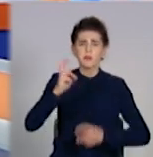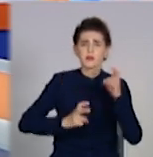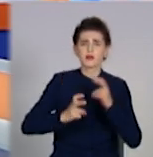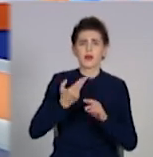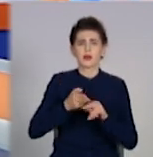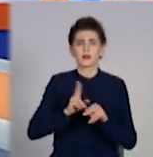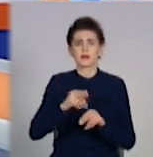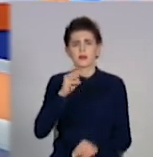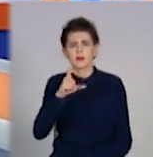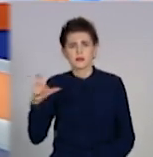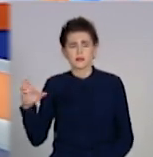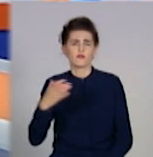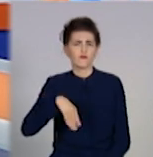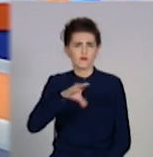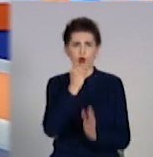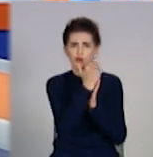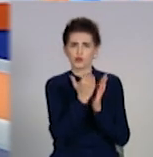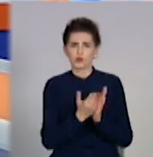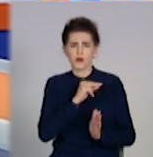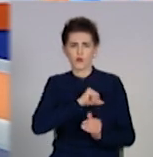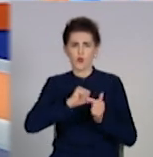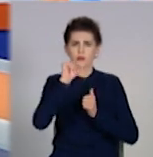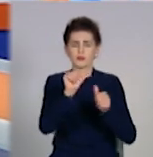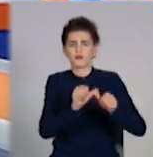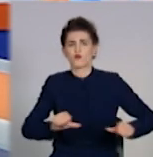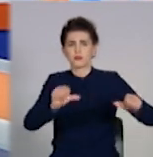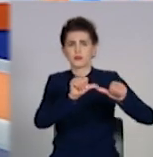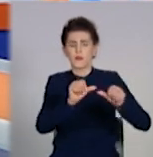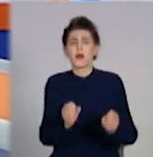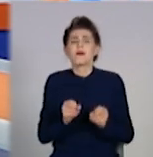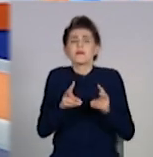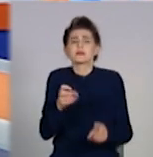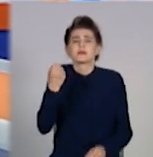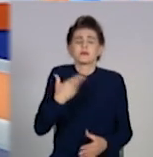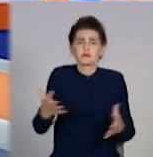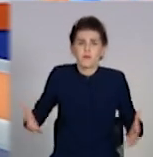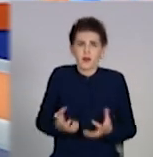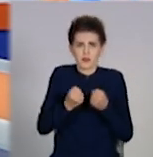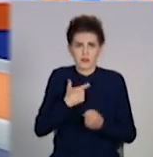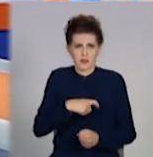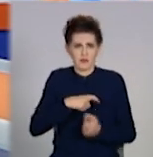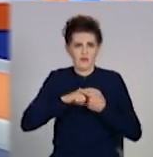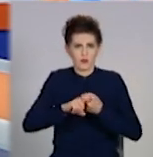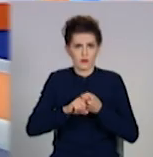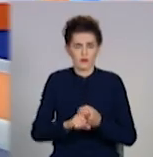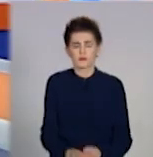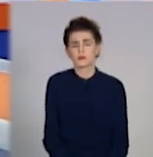Бурштинська ТЕС, працюють у режимі повної ізоляції. Як долають пандемію на Прикарпатті? Дивіться далі.